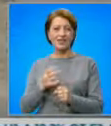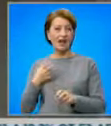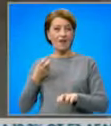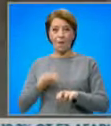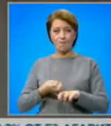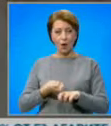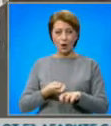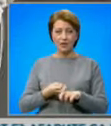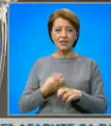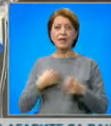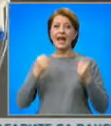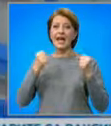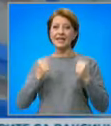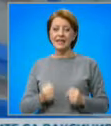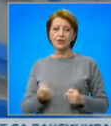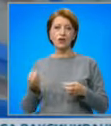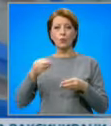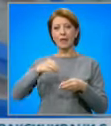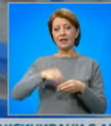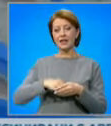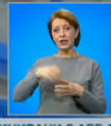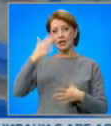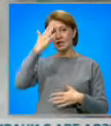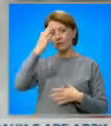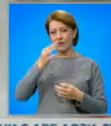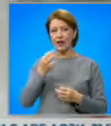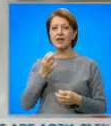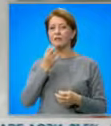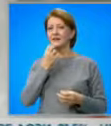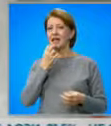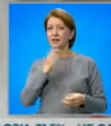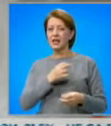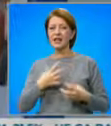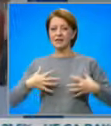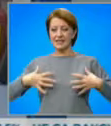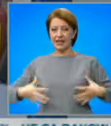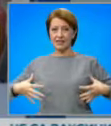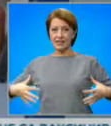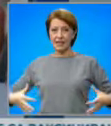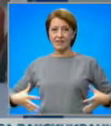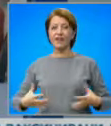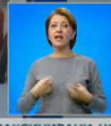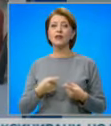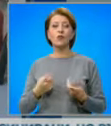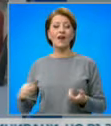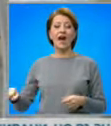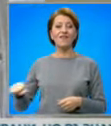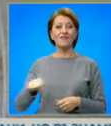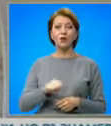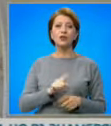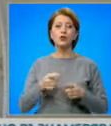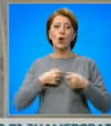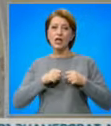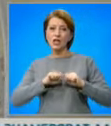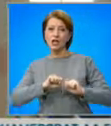болница, са имали тежки предръжаващи заболявания, като диабет и затластяване. Сами по себе си те водят до имунен дефицит.